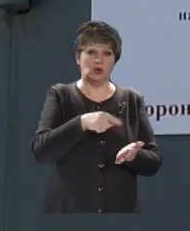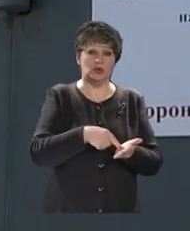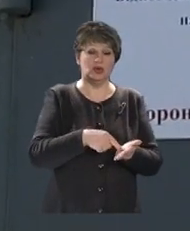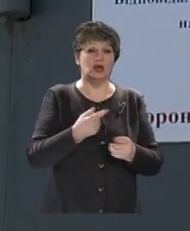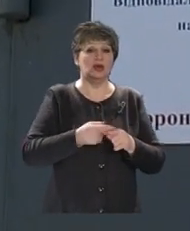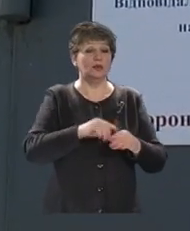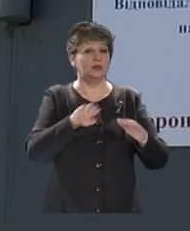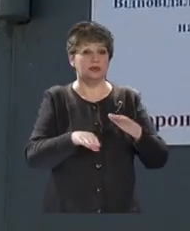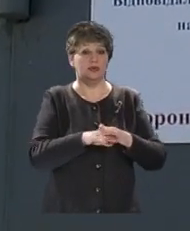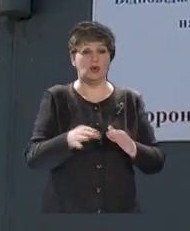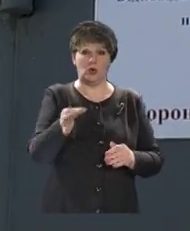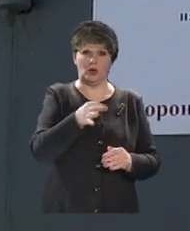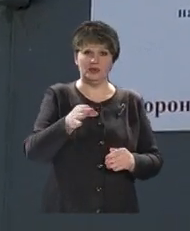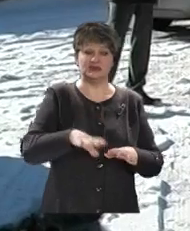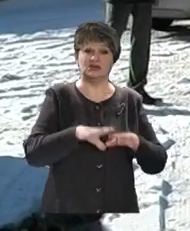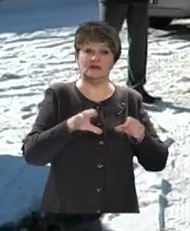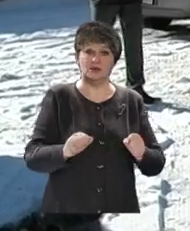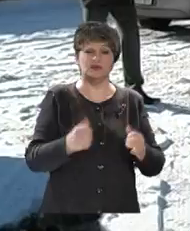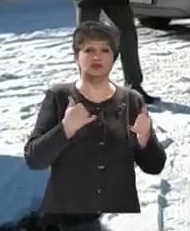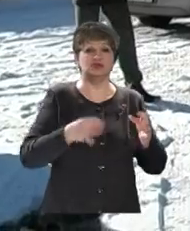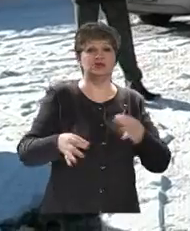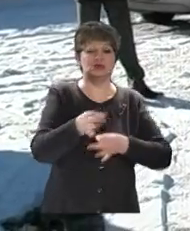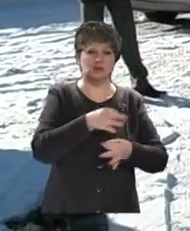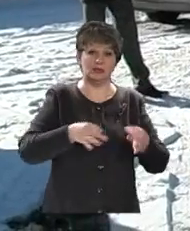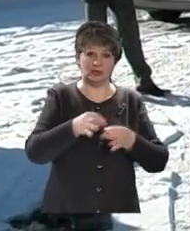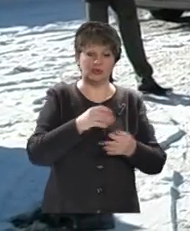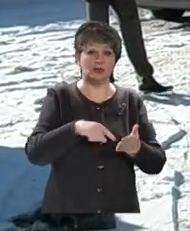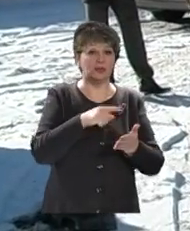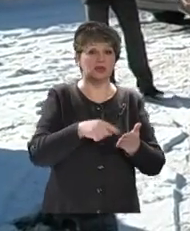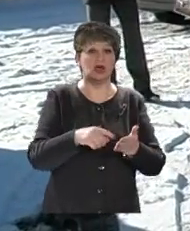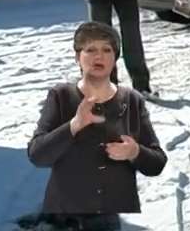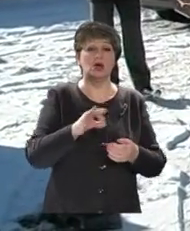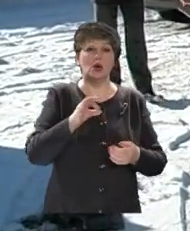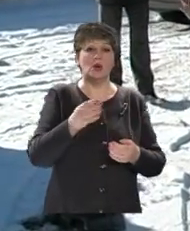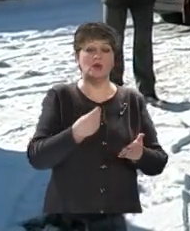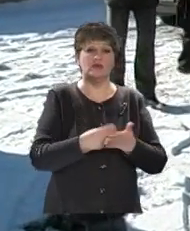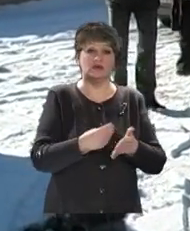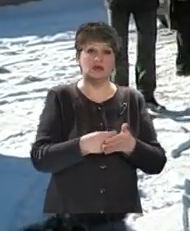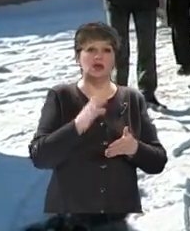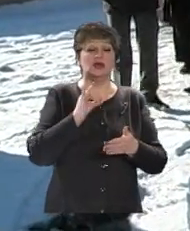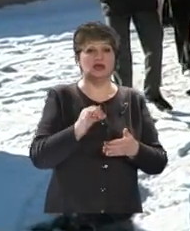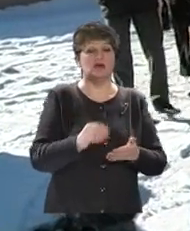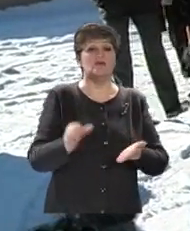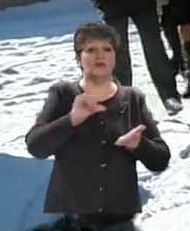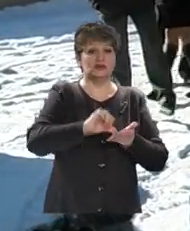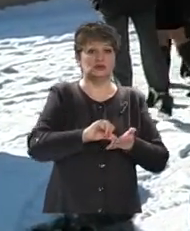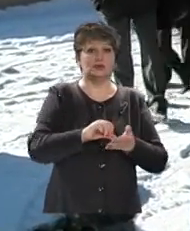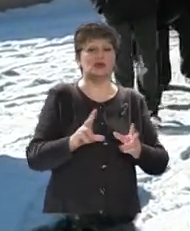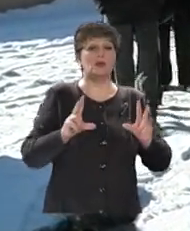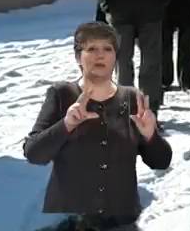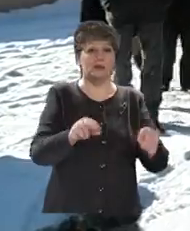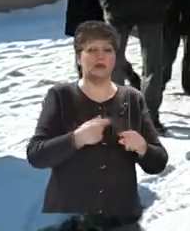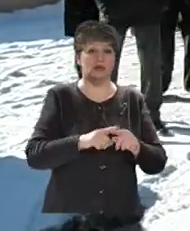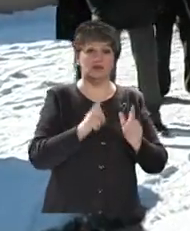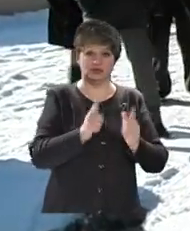обласної влади. У її профільних комісіях саме обговорюють питання надання дозволу на співпраці з ЄБРР і, відповідно, збираються виступити гарантом